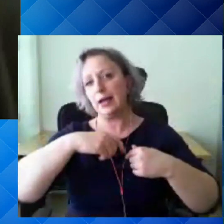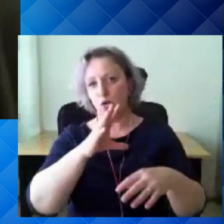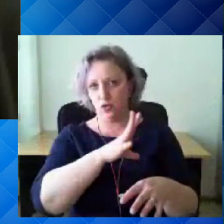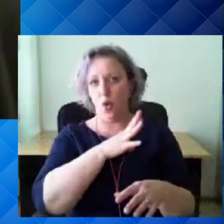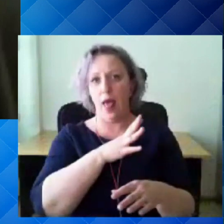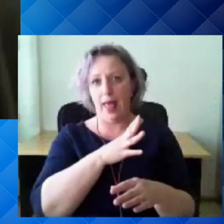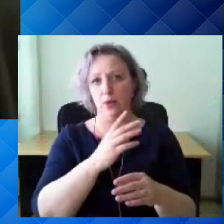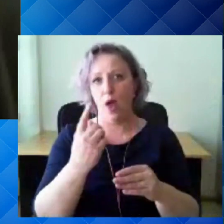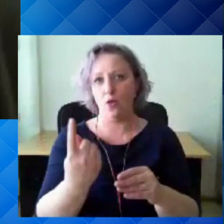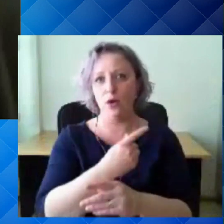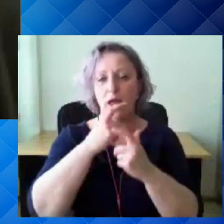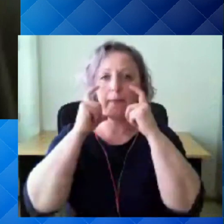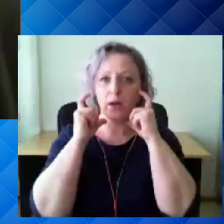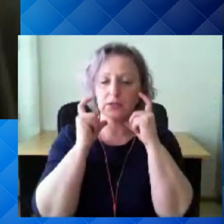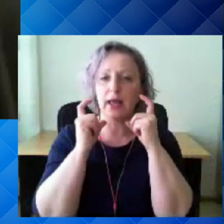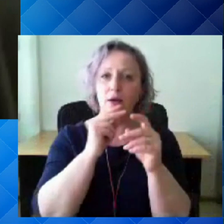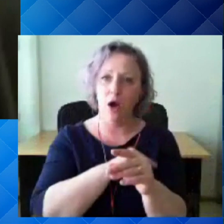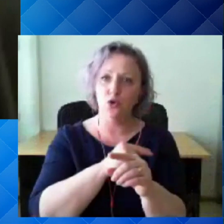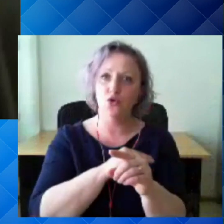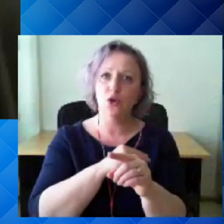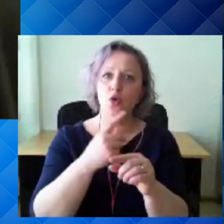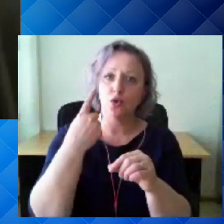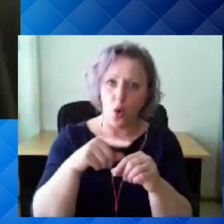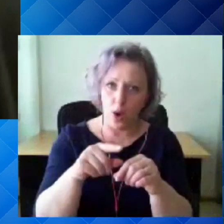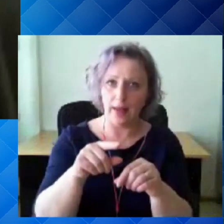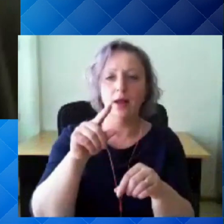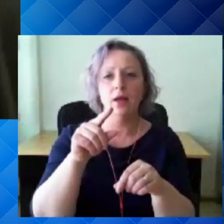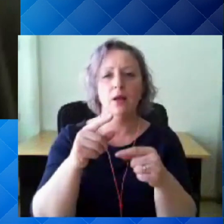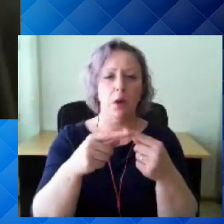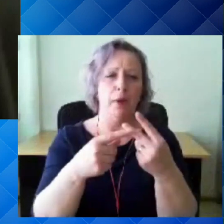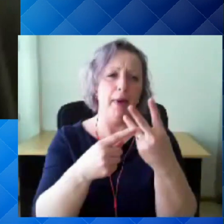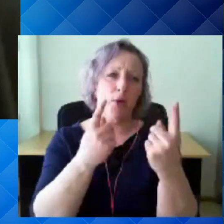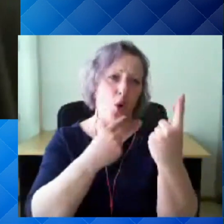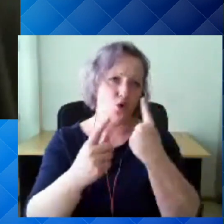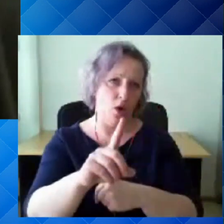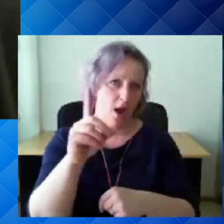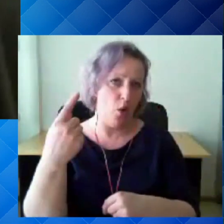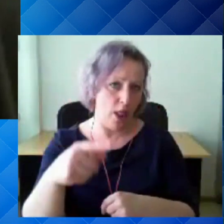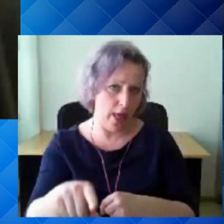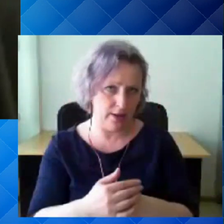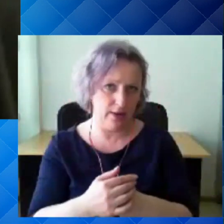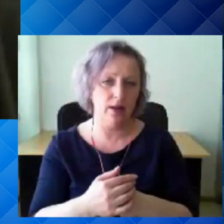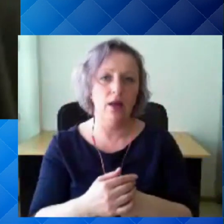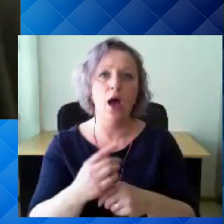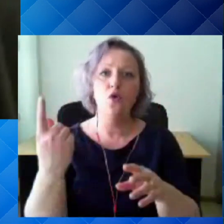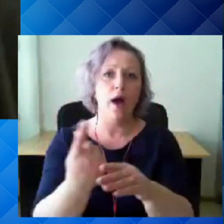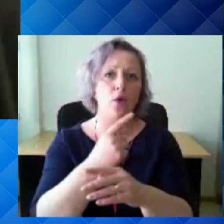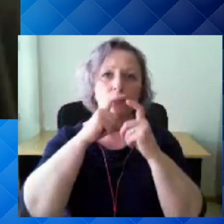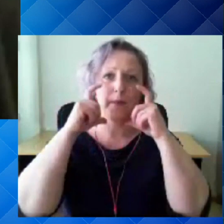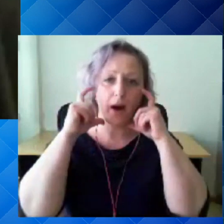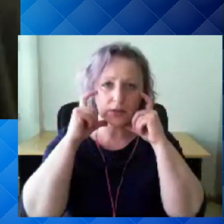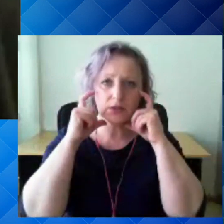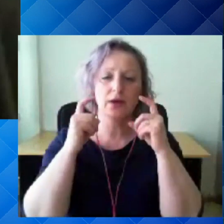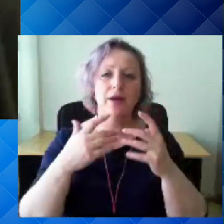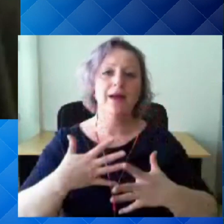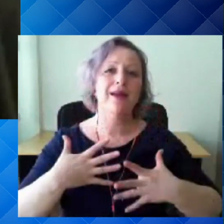ühekordselt kasutavaid maske, kasutanud mitme koosoleku jaoks, ühekordselt kasutatavas maski, on kergem hingata,